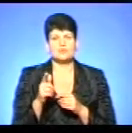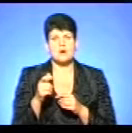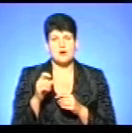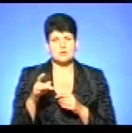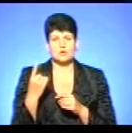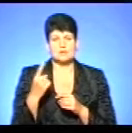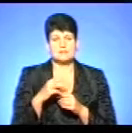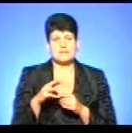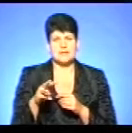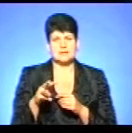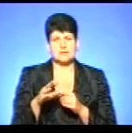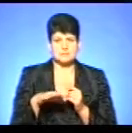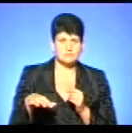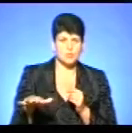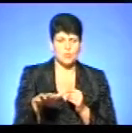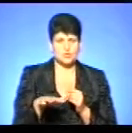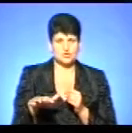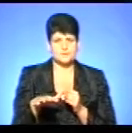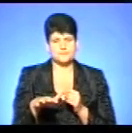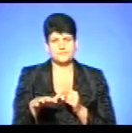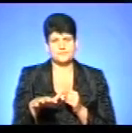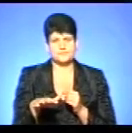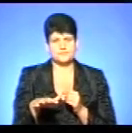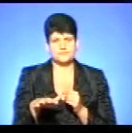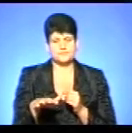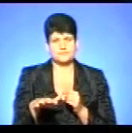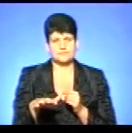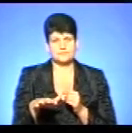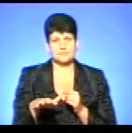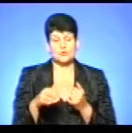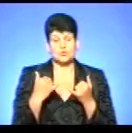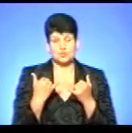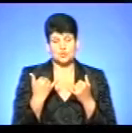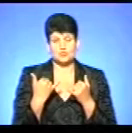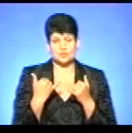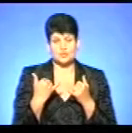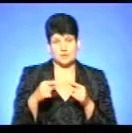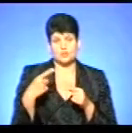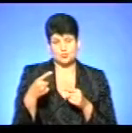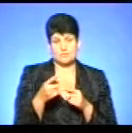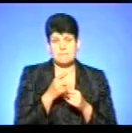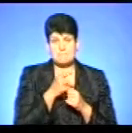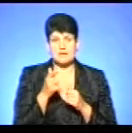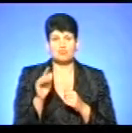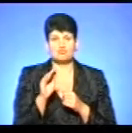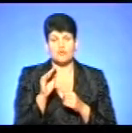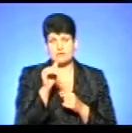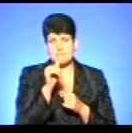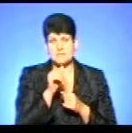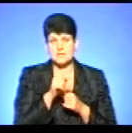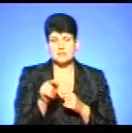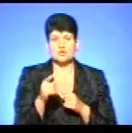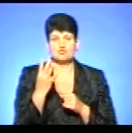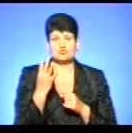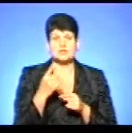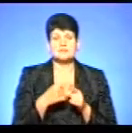квадратної житлової площі, то сьогодні з наступного опалювального періоду, тобто з жовтня місяця, буде